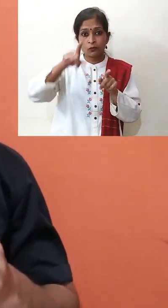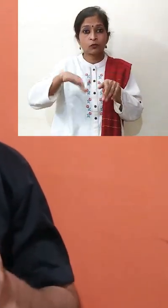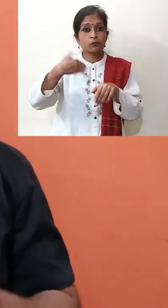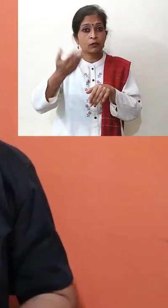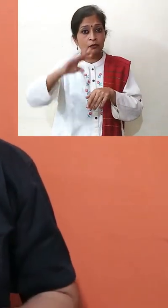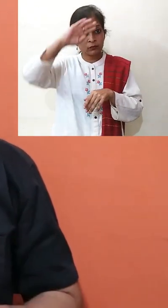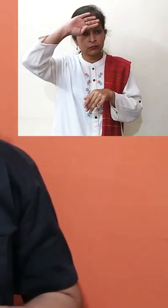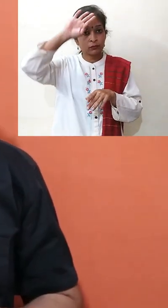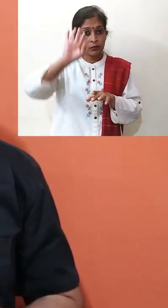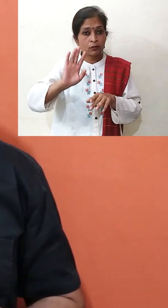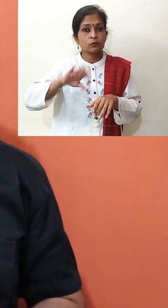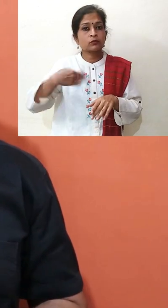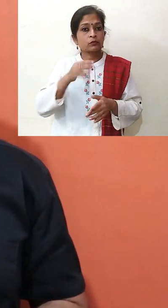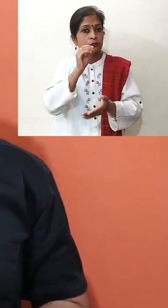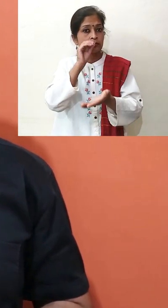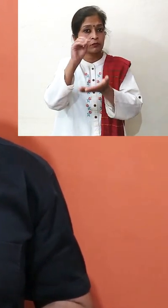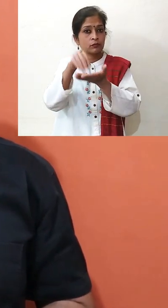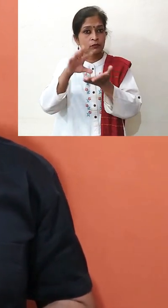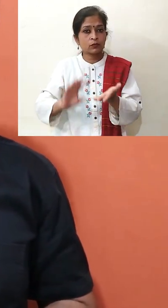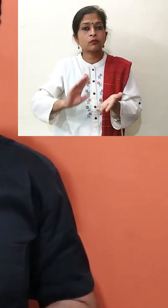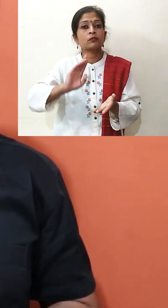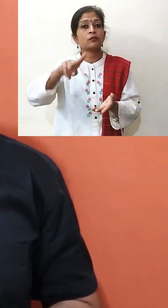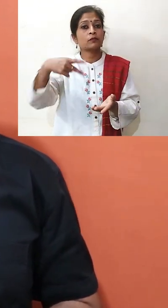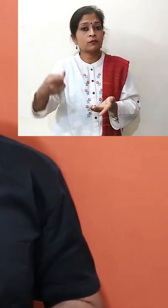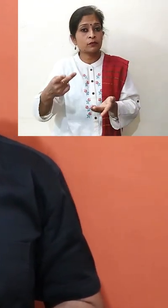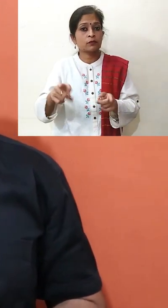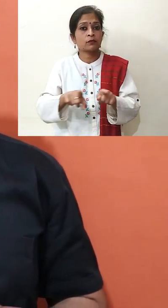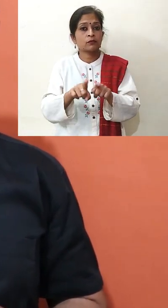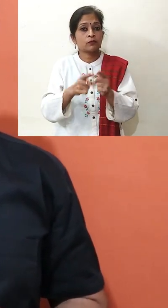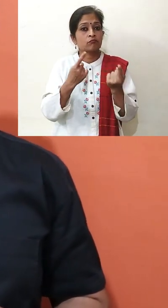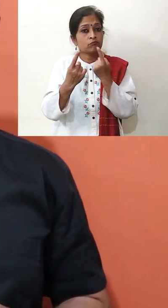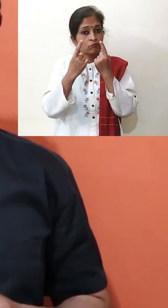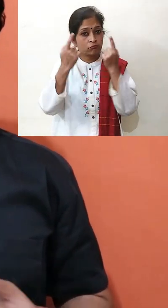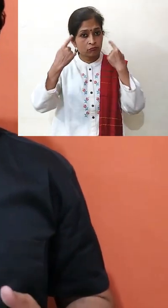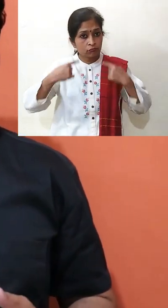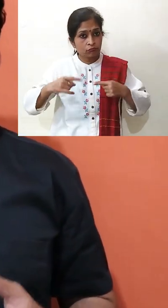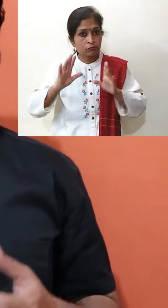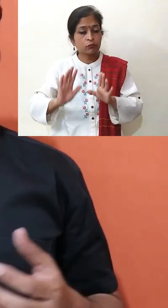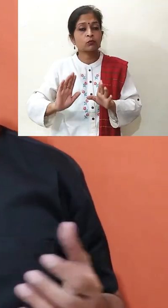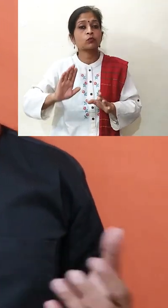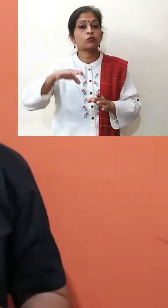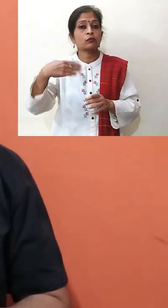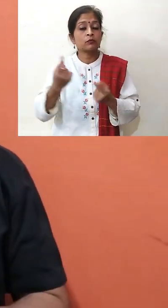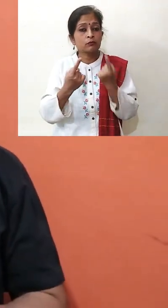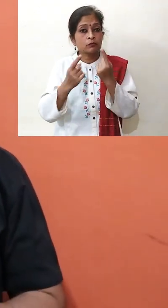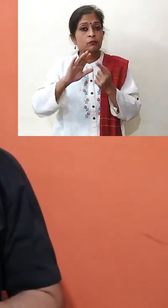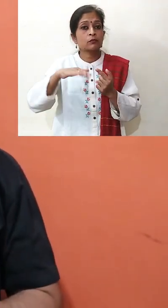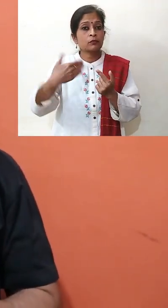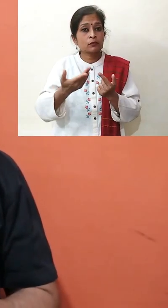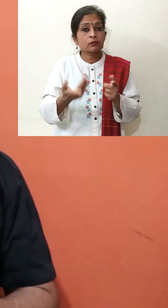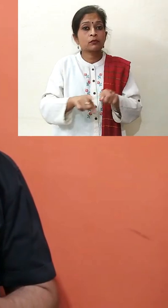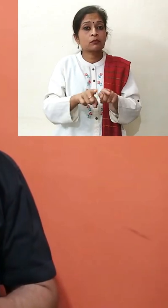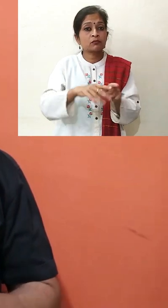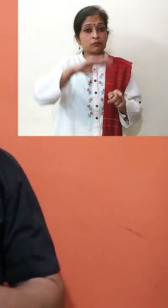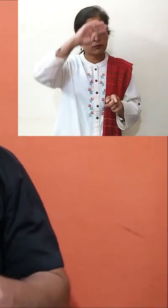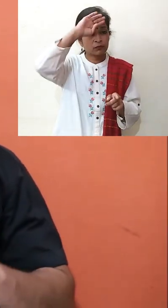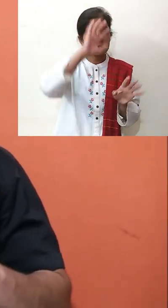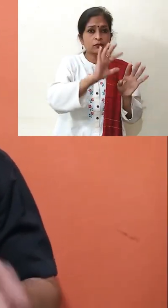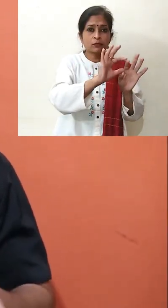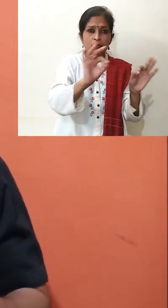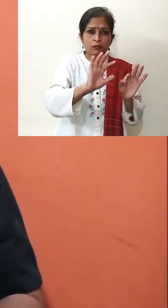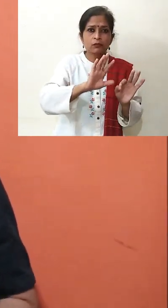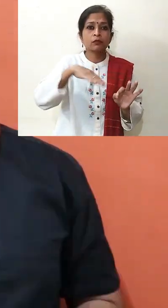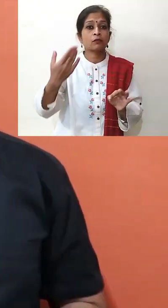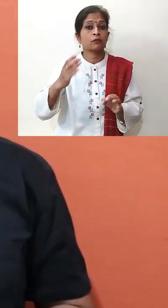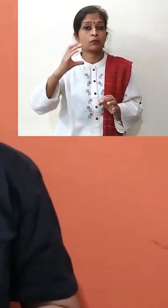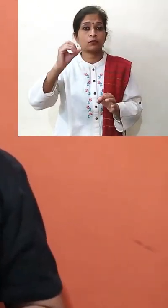लक्षन पाये जाते हैं तो उससे सला दी जाती है कि भी कोई अन्य टेस्ट करें और जांच करें ताकि जांच करके पताज लगा सकें कि भी यह